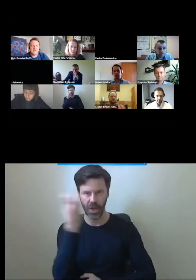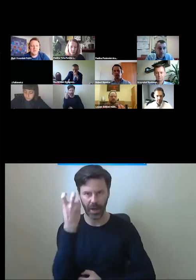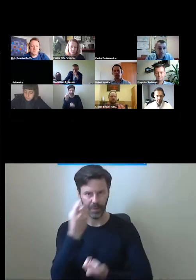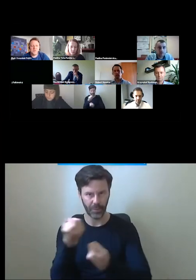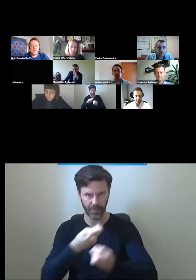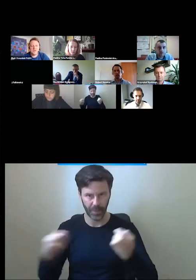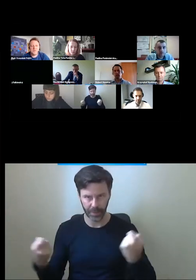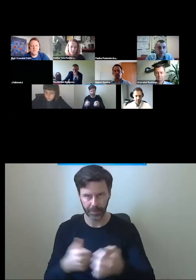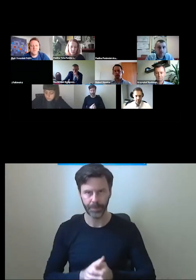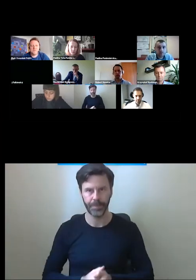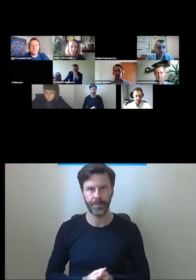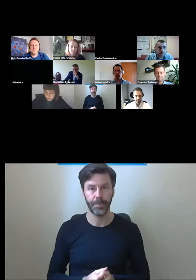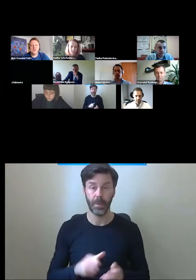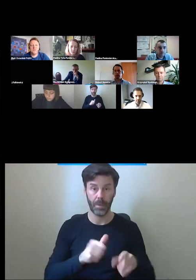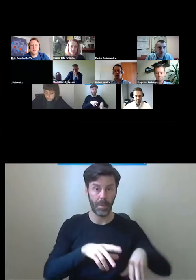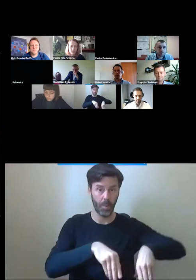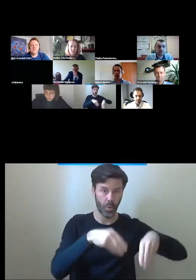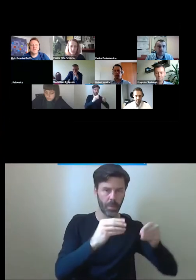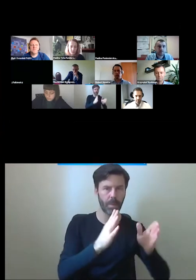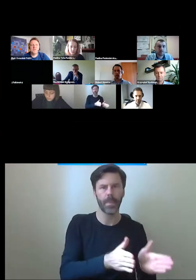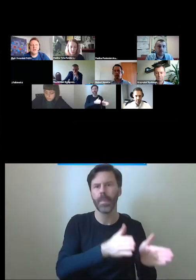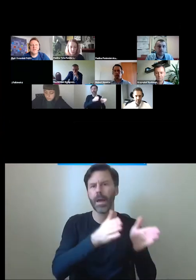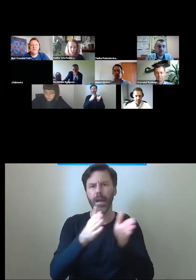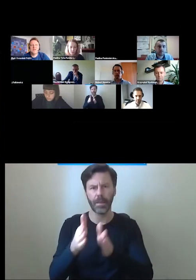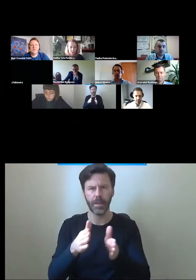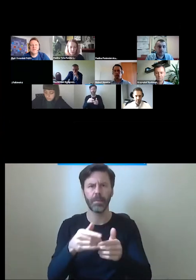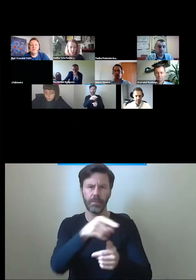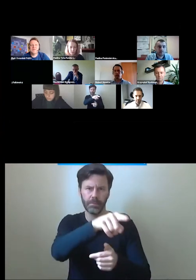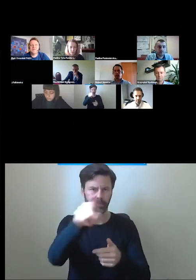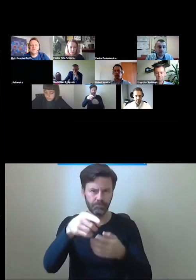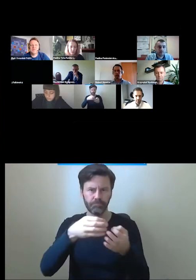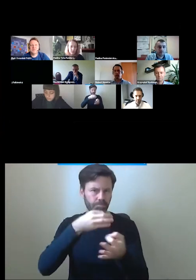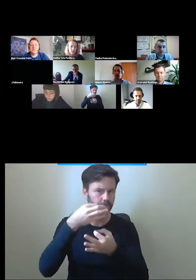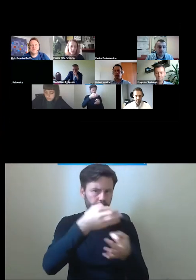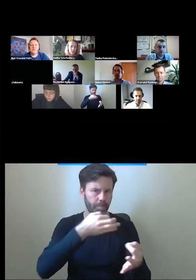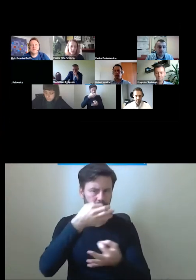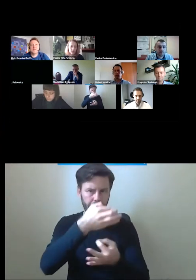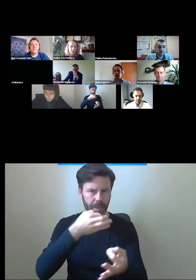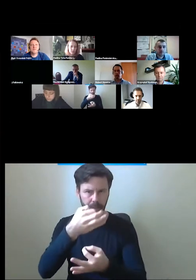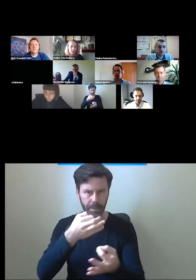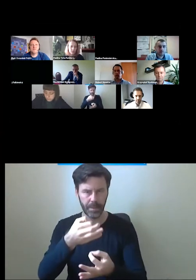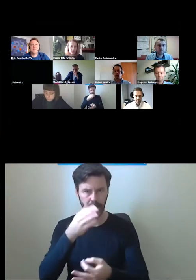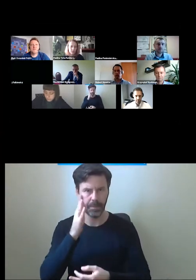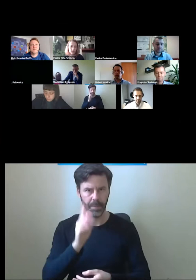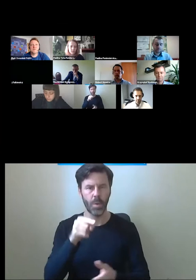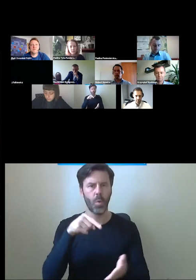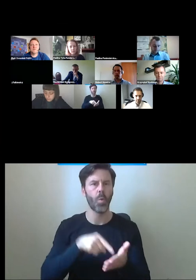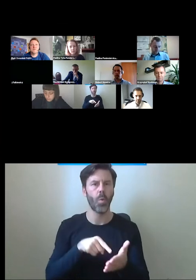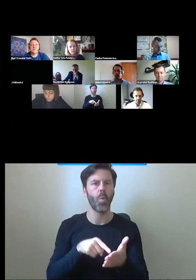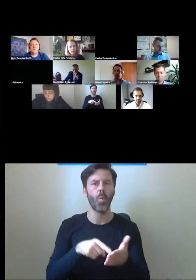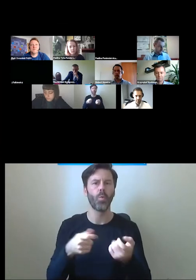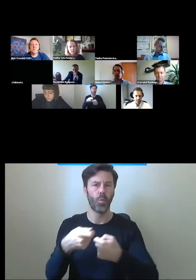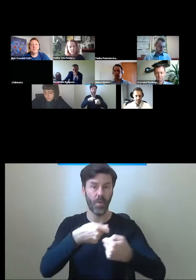Też później przewidujemy jakąś sesję pytań dotyczących tych rozwiązań, bo